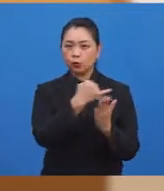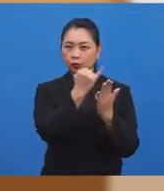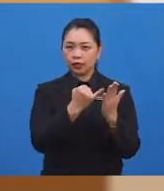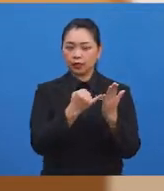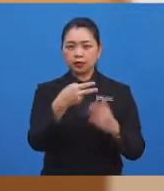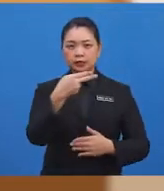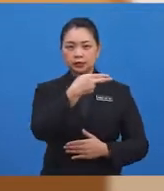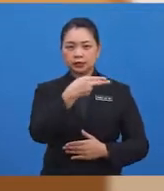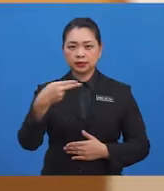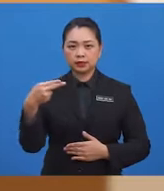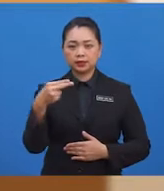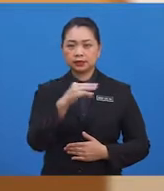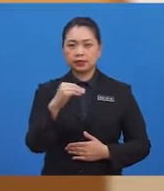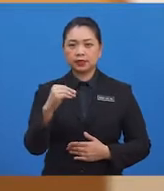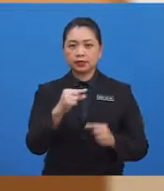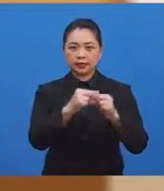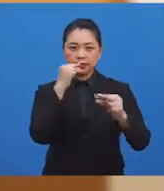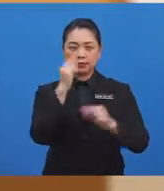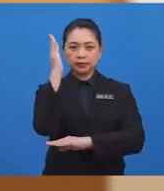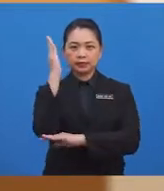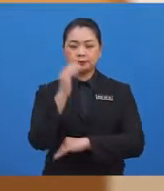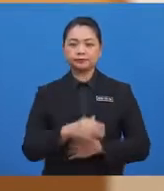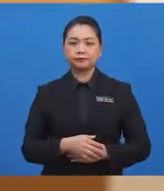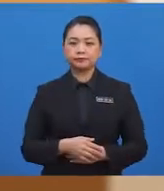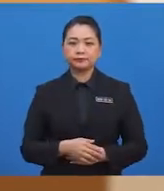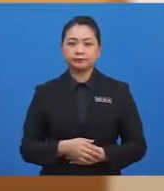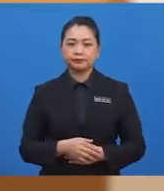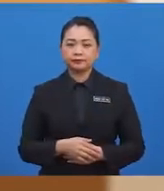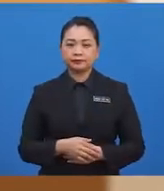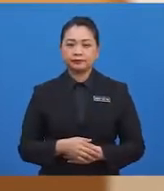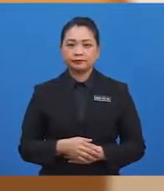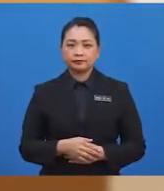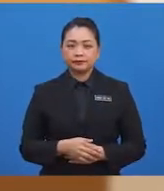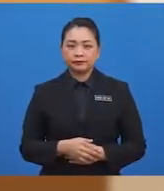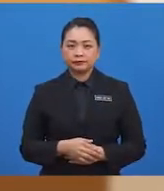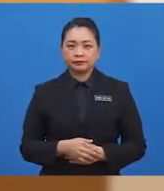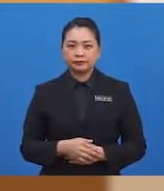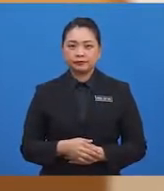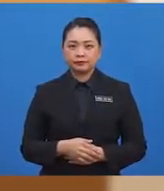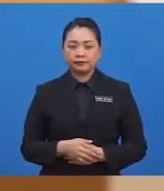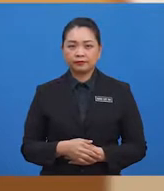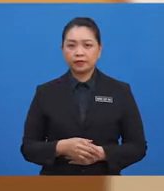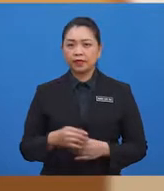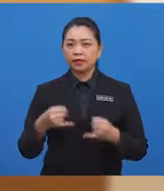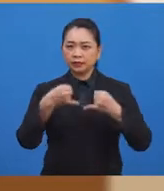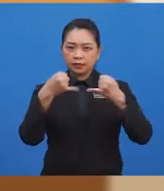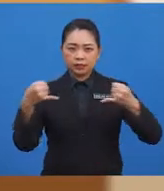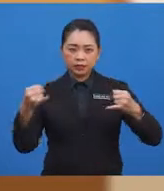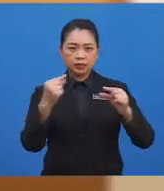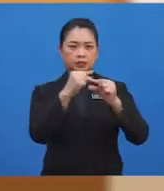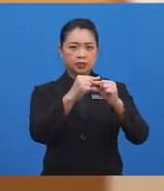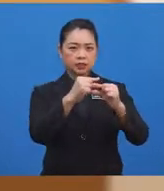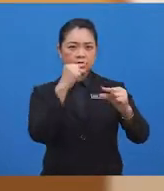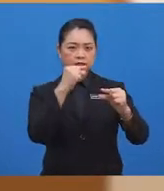kita pada hari ini untuk mengenal dan menamakan serta melukis